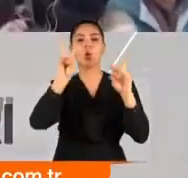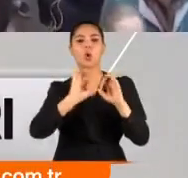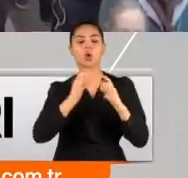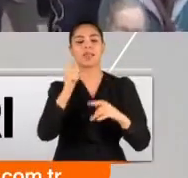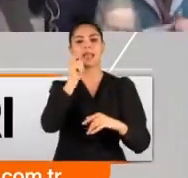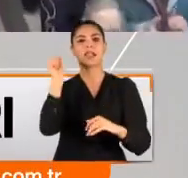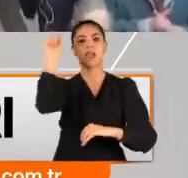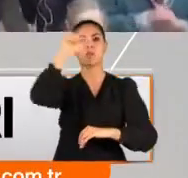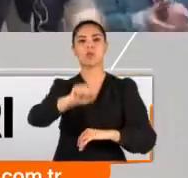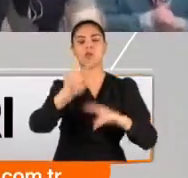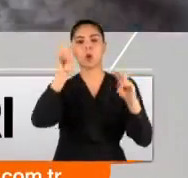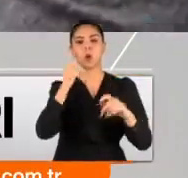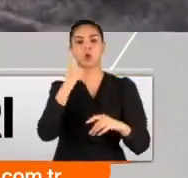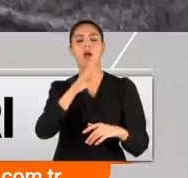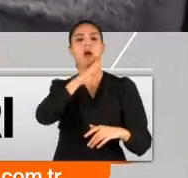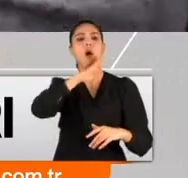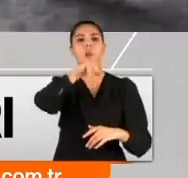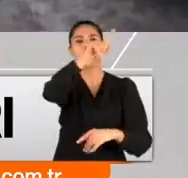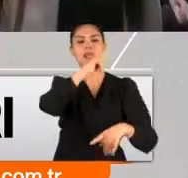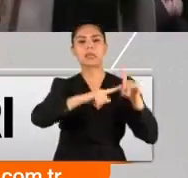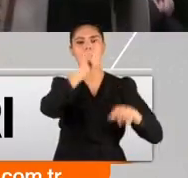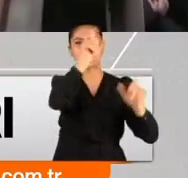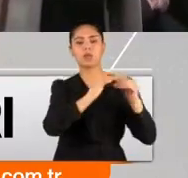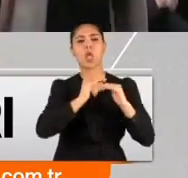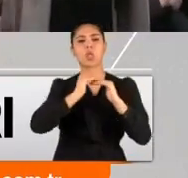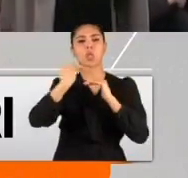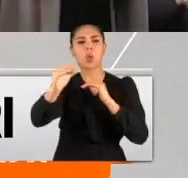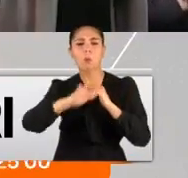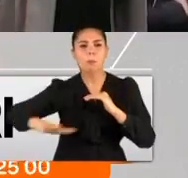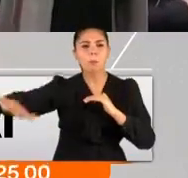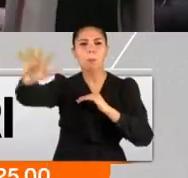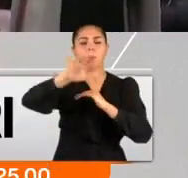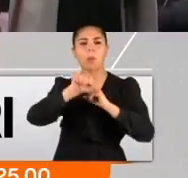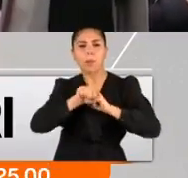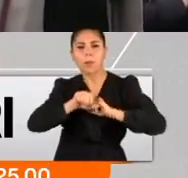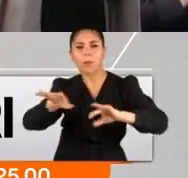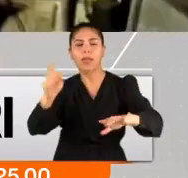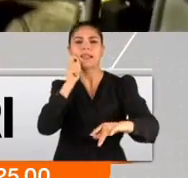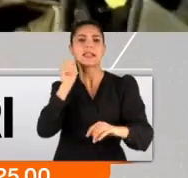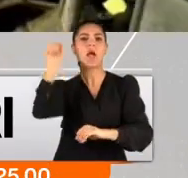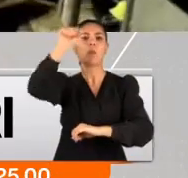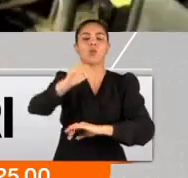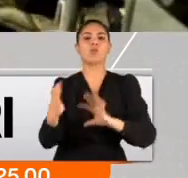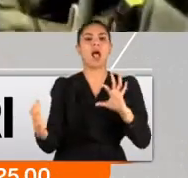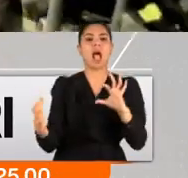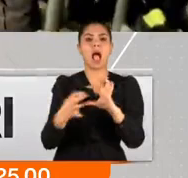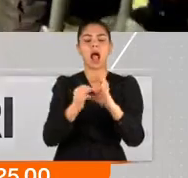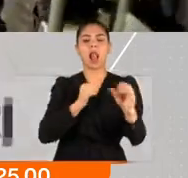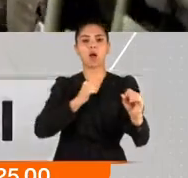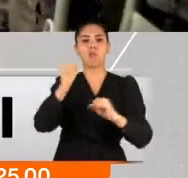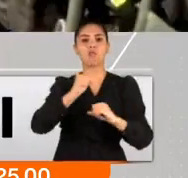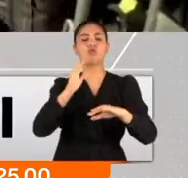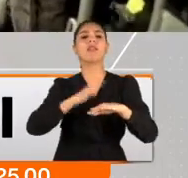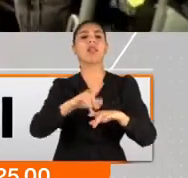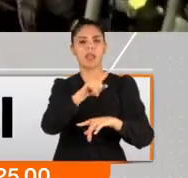Avrupalı siyasetçiler toplumu tıpkı bir kanser hücresi gibi saran İslam düşmanlığıyla mücadele etmek